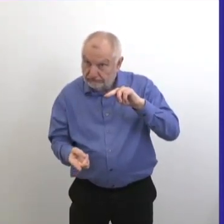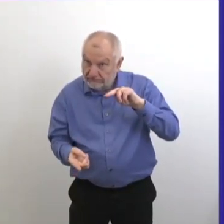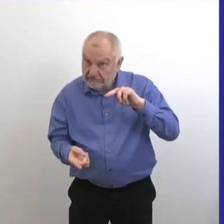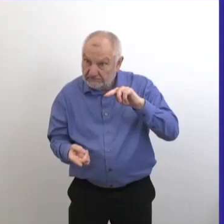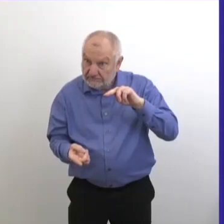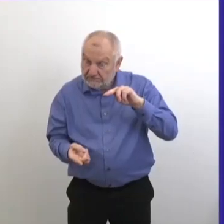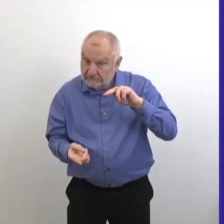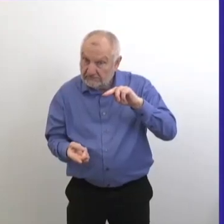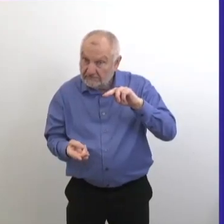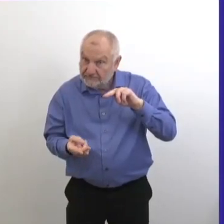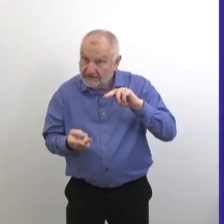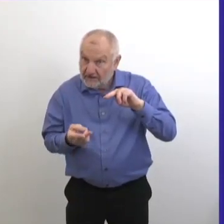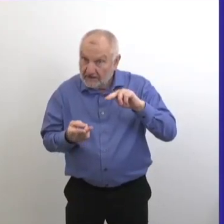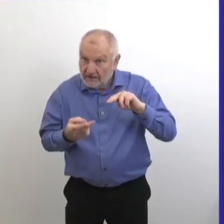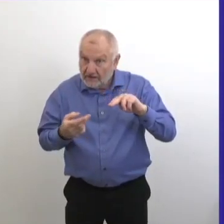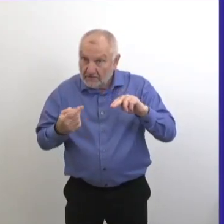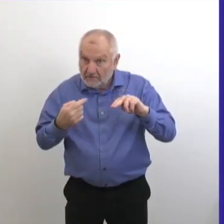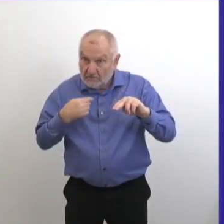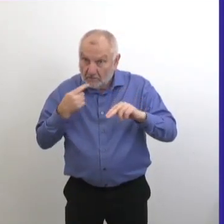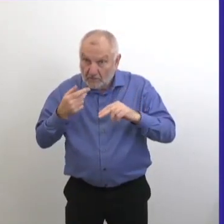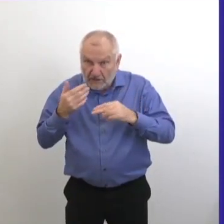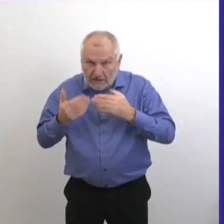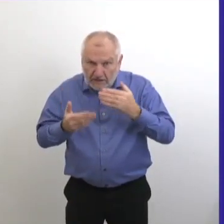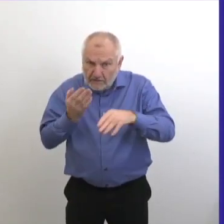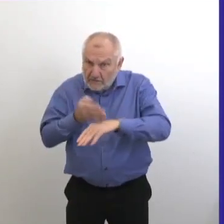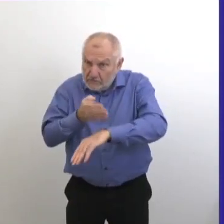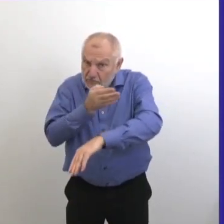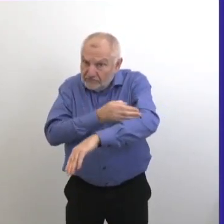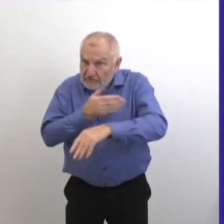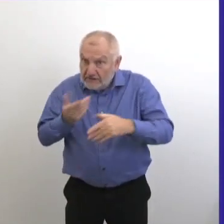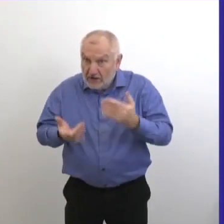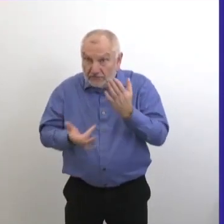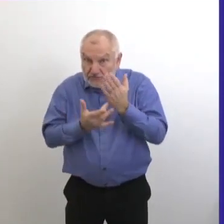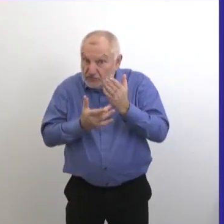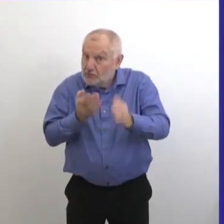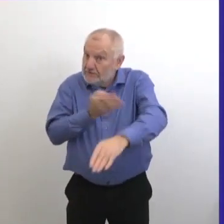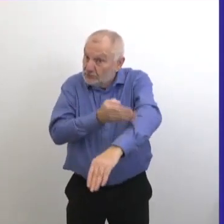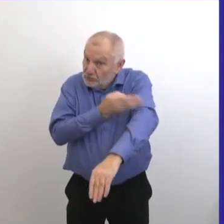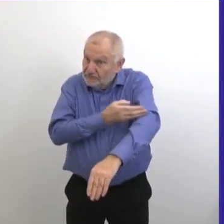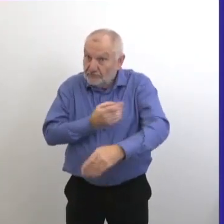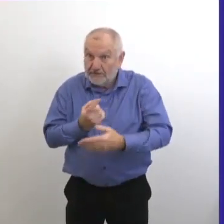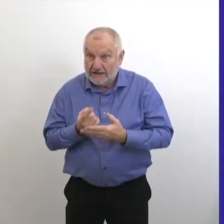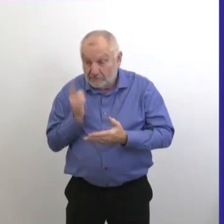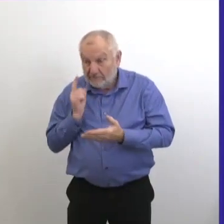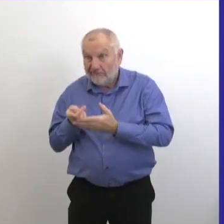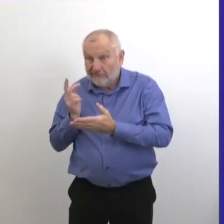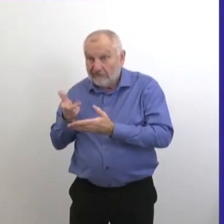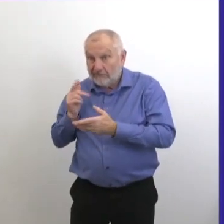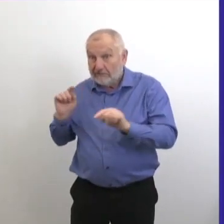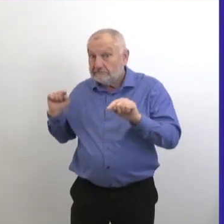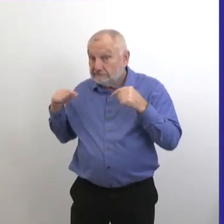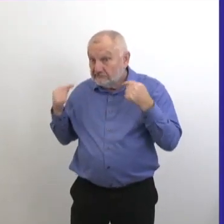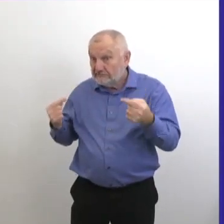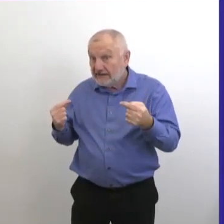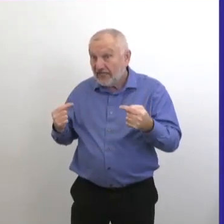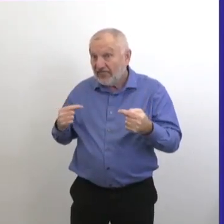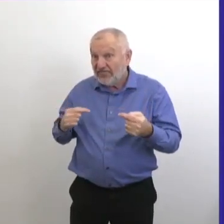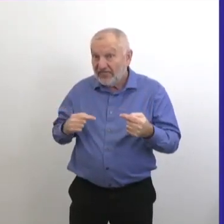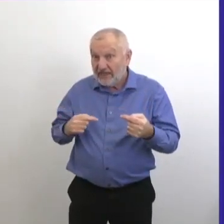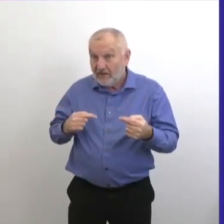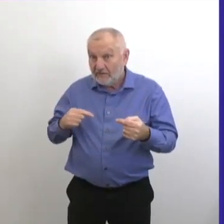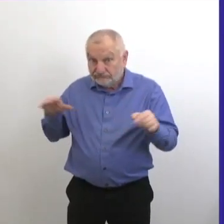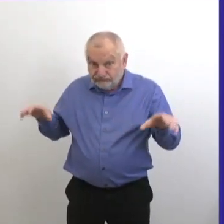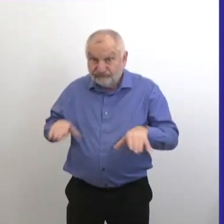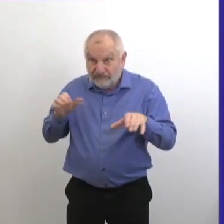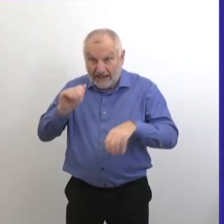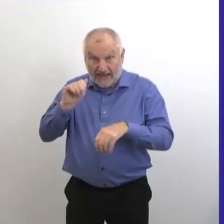Nous avons fait des améliorations de processus ainsi que des améliorations technologiques au cours des dernières semaines. Et donc, le travail de cette semaine